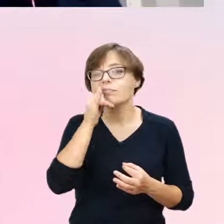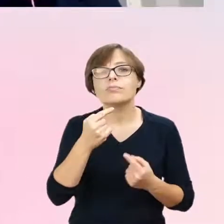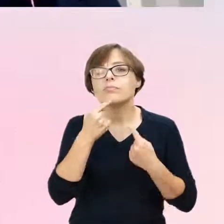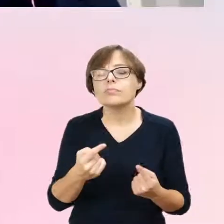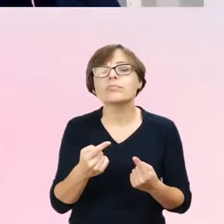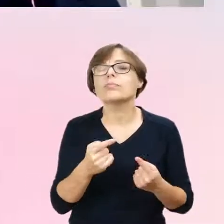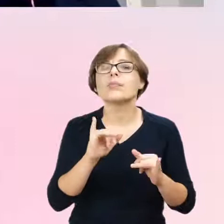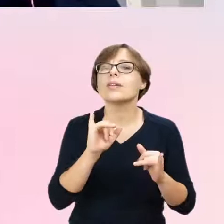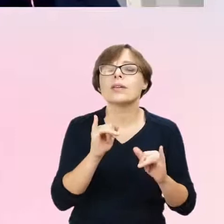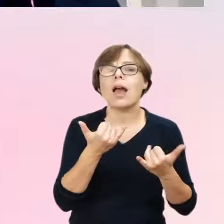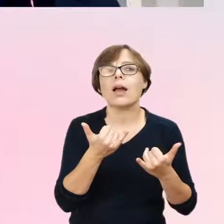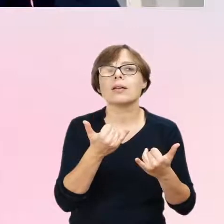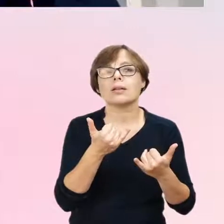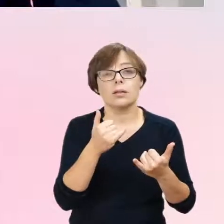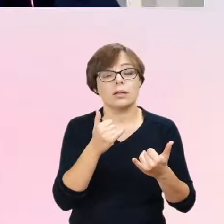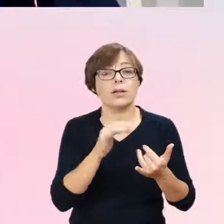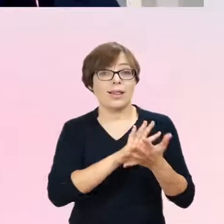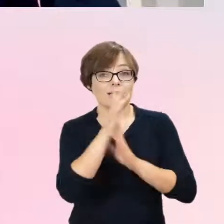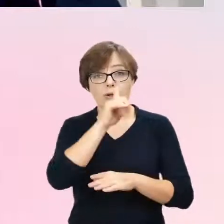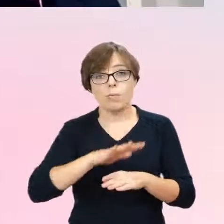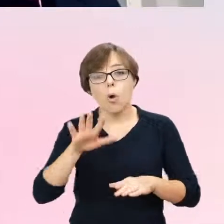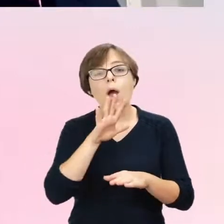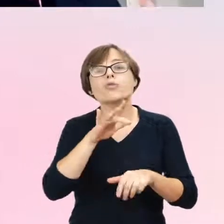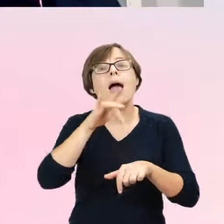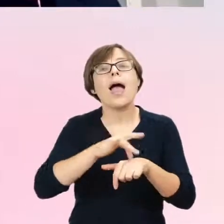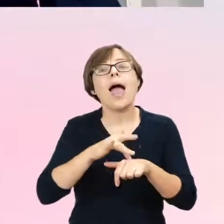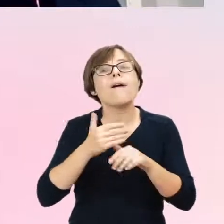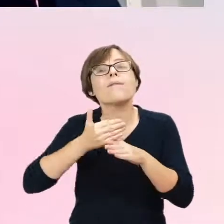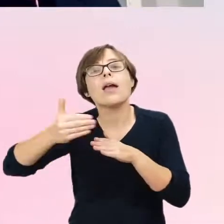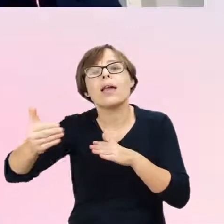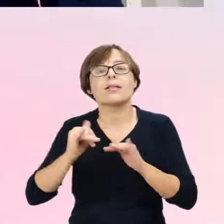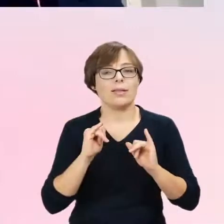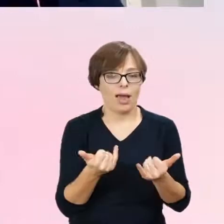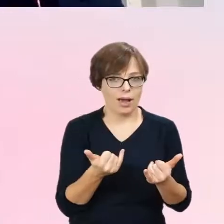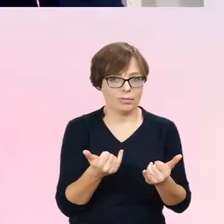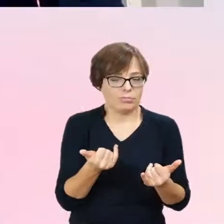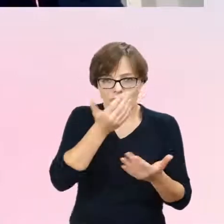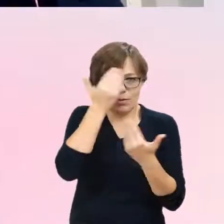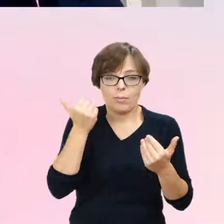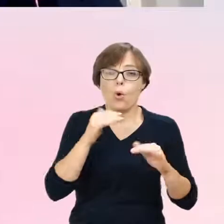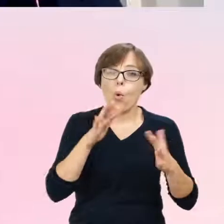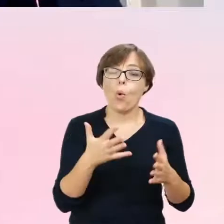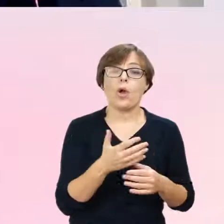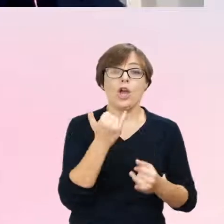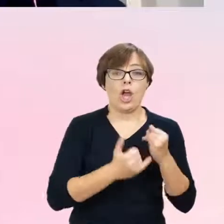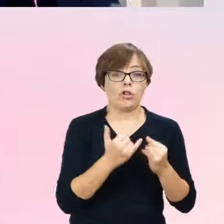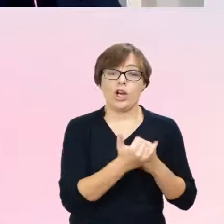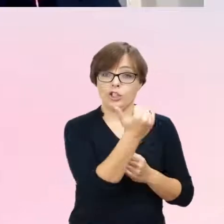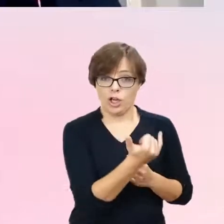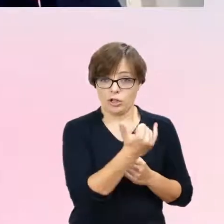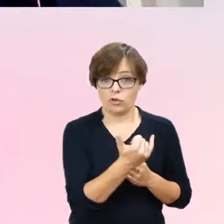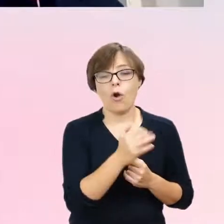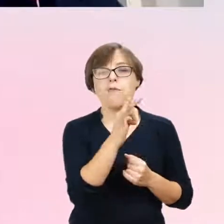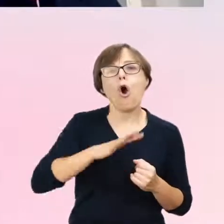długoterminowych efektów tranzycji społecznej. To znaczy takich, czy dziecko, którego otoczenie było akceptujące i